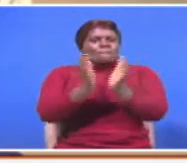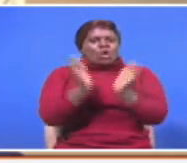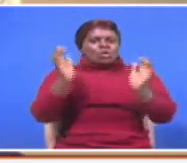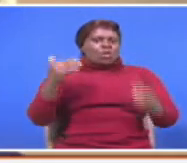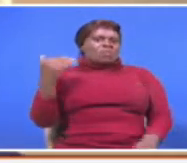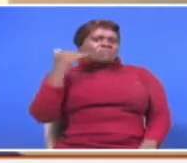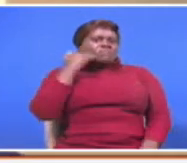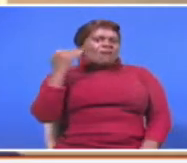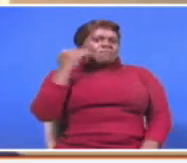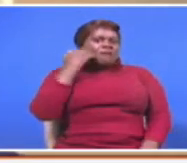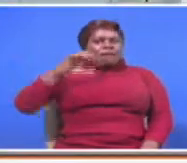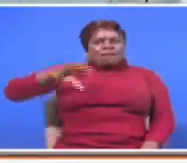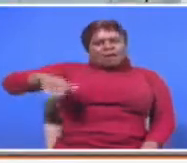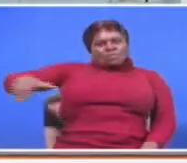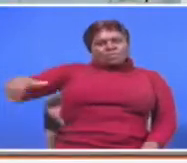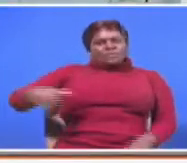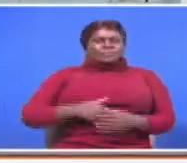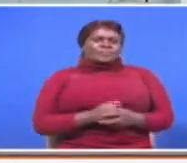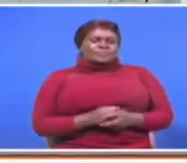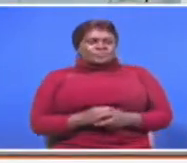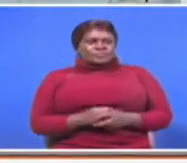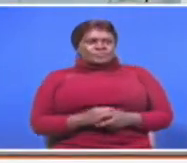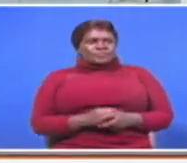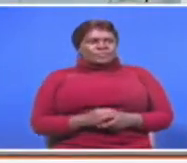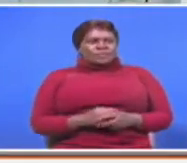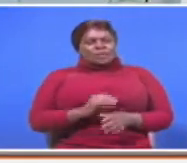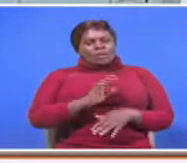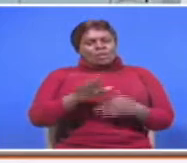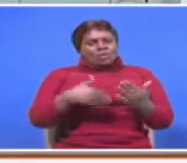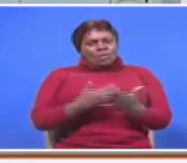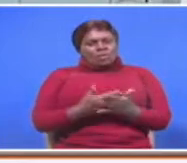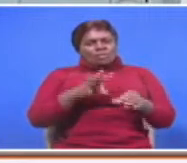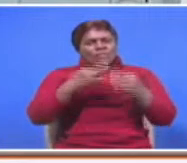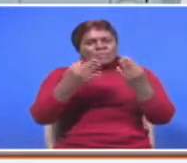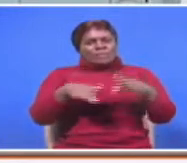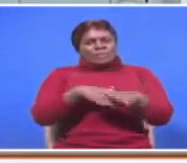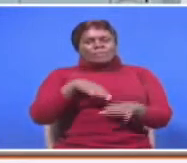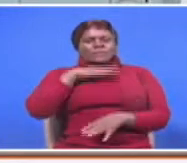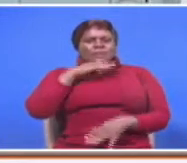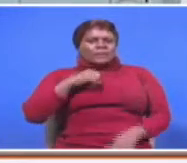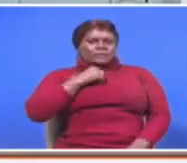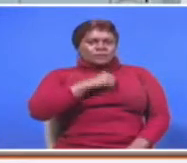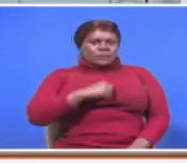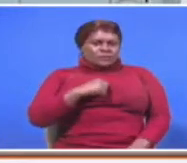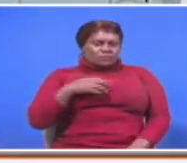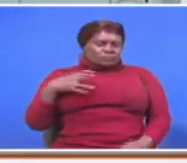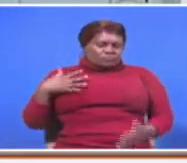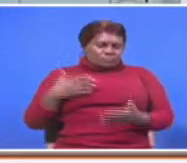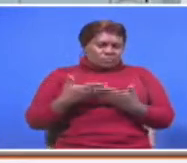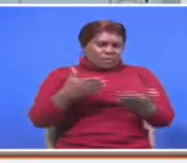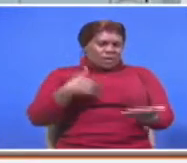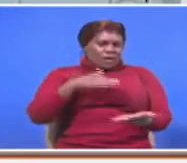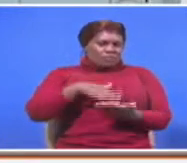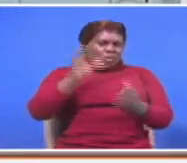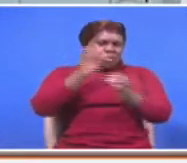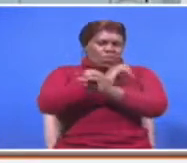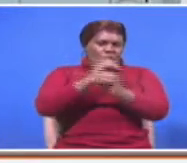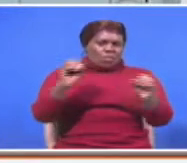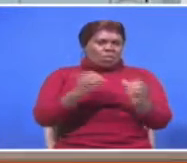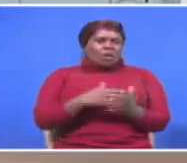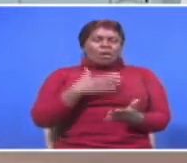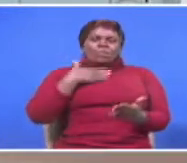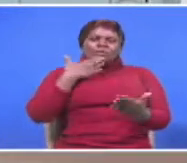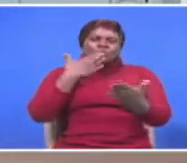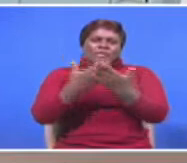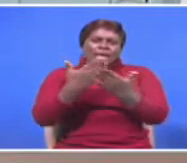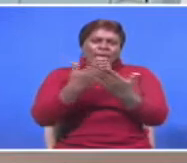kaunti ya siyaya. Na mkola mbao liupoteza wapendwa wao, tunasema poli, mtazamaji kufikia hapa sinalaziada. Kataka